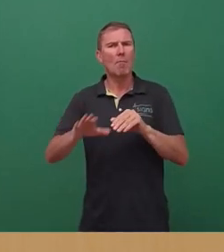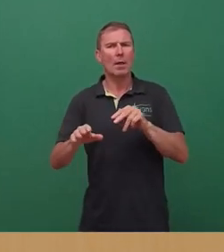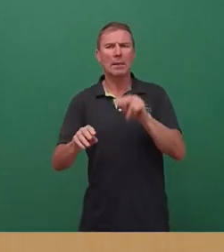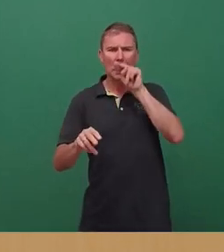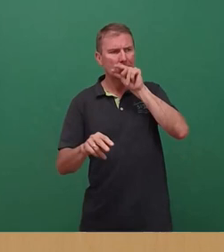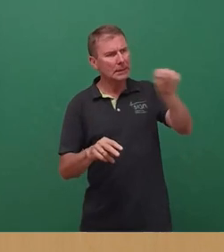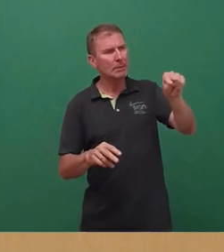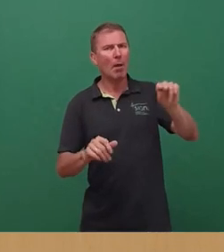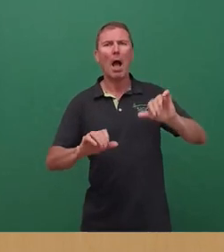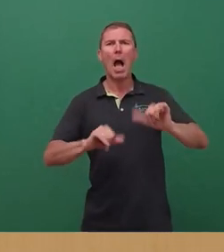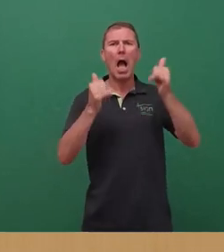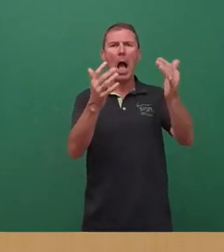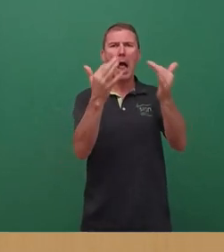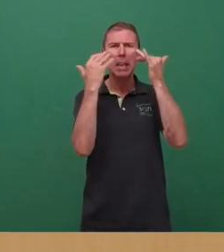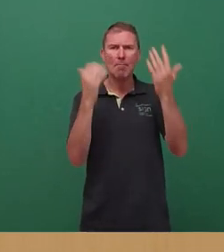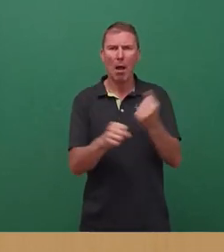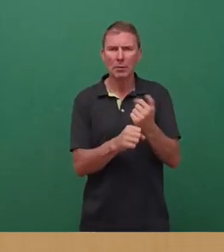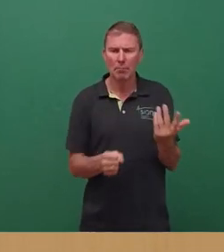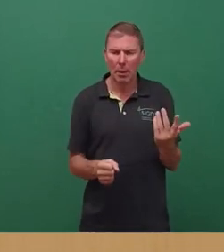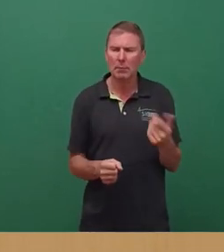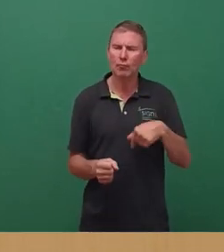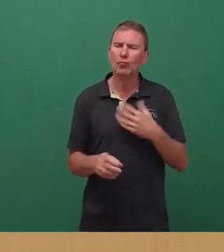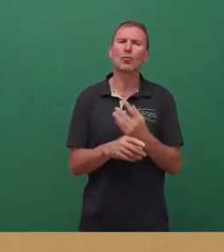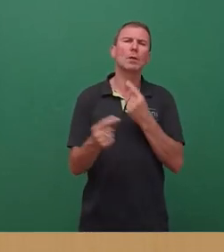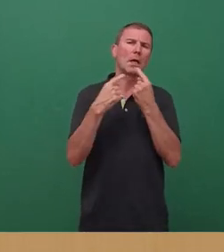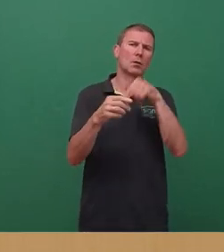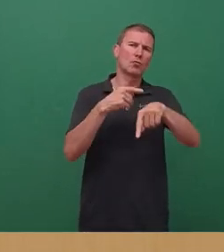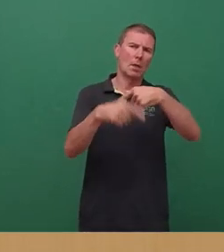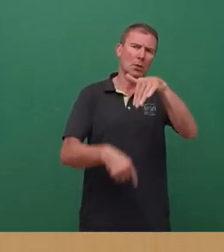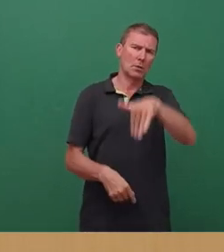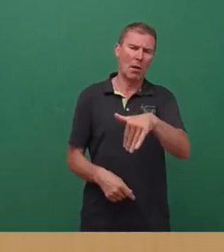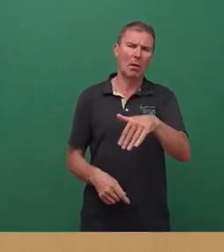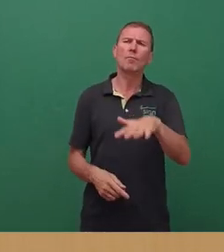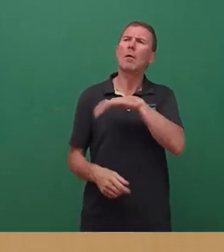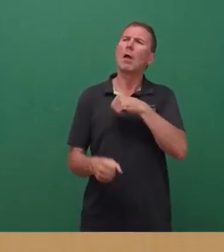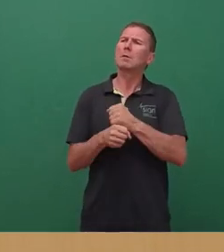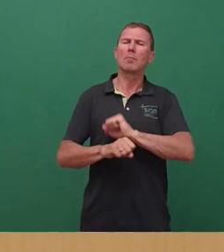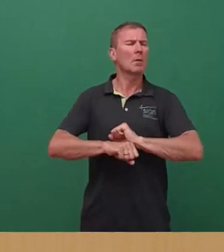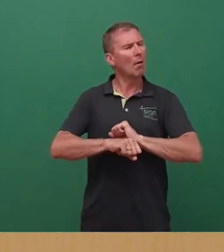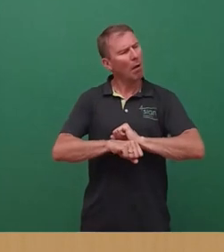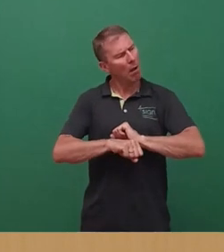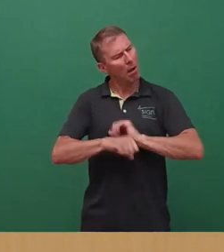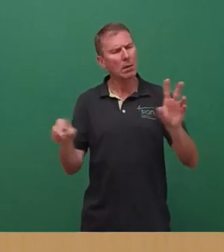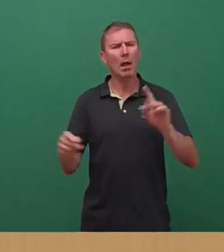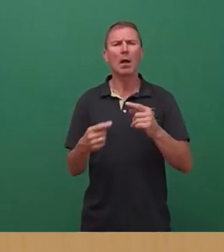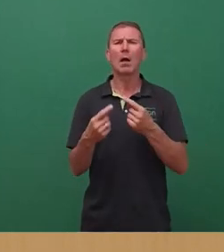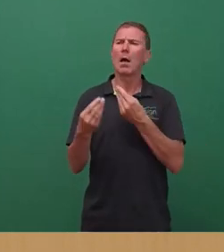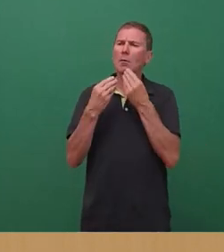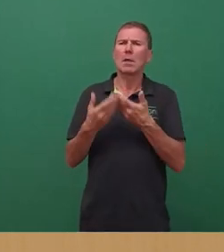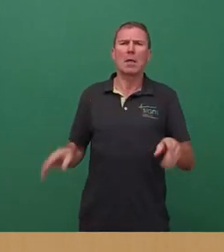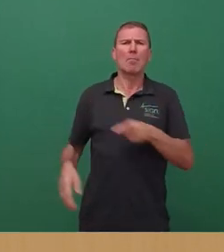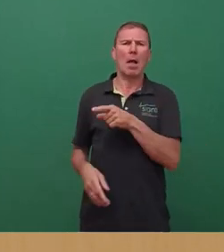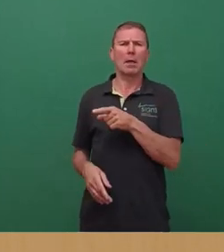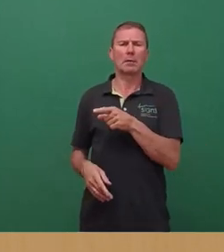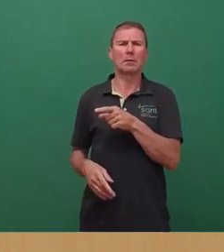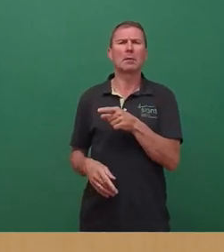machen, in Gesprächen sind. Auch hier vom Landesamt ganz klar Gesprächsbereitschaft, dass die Unterschutzstellung